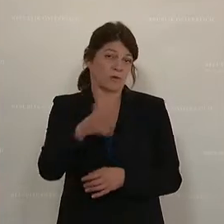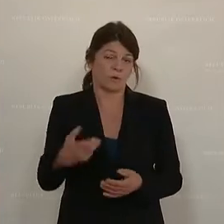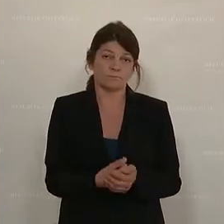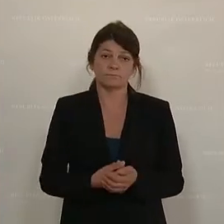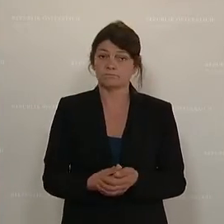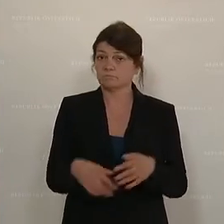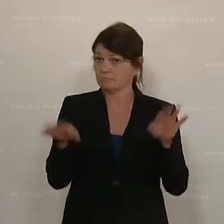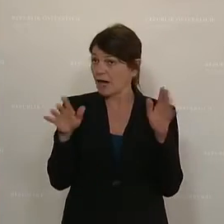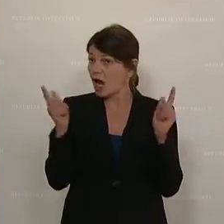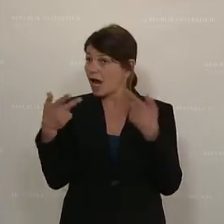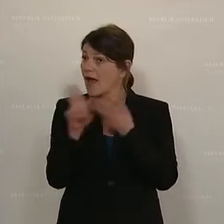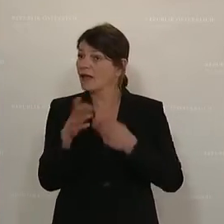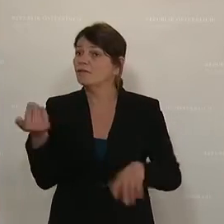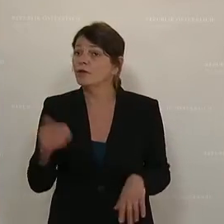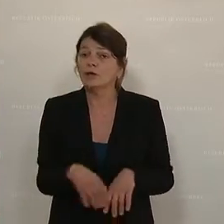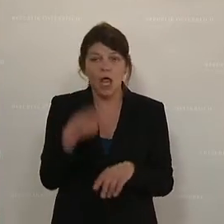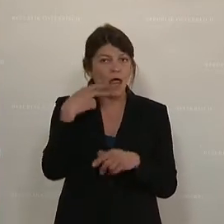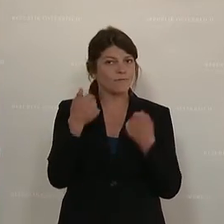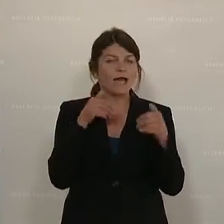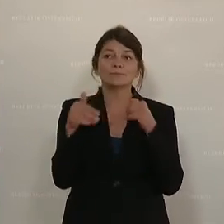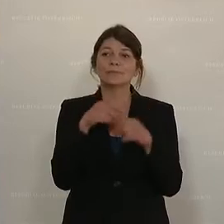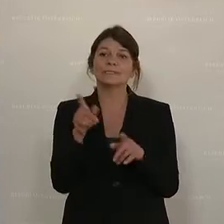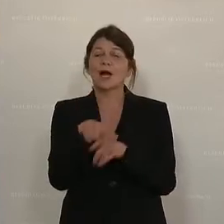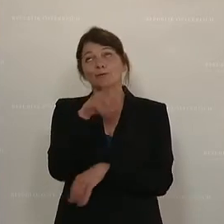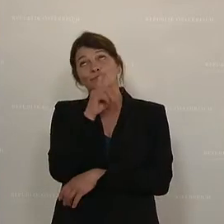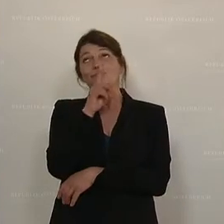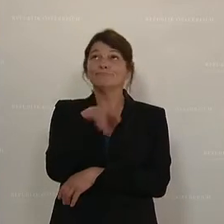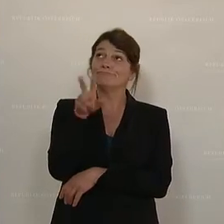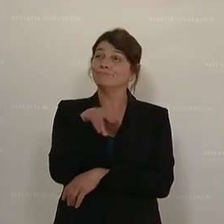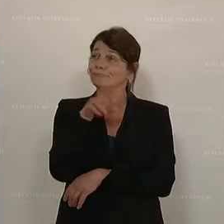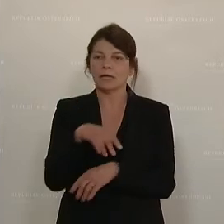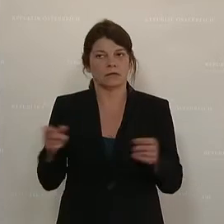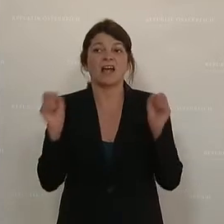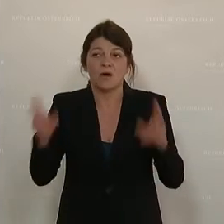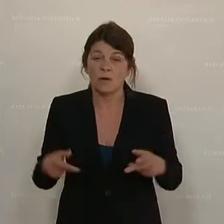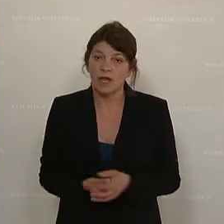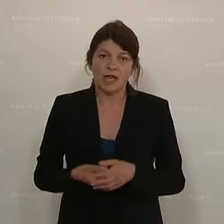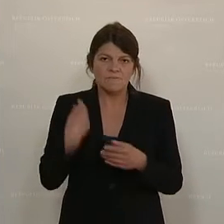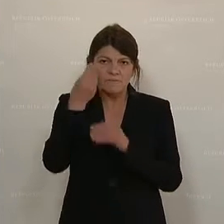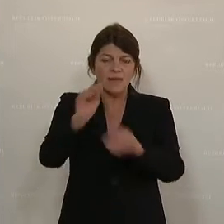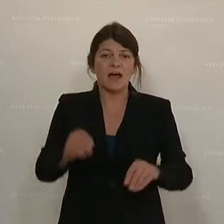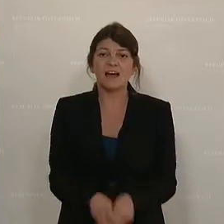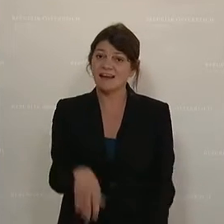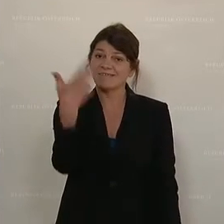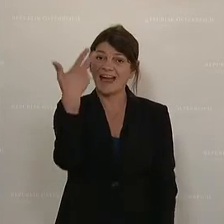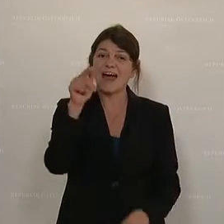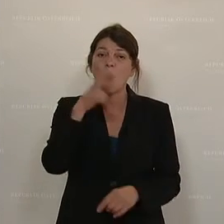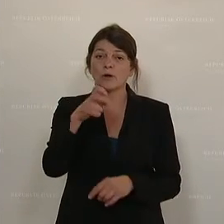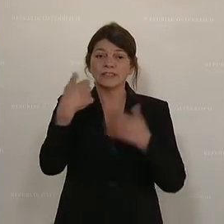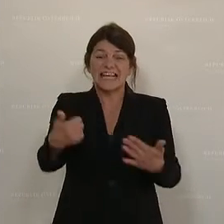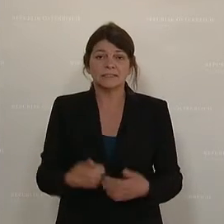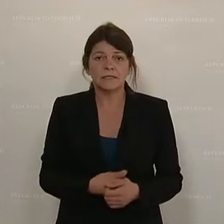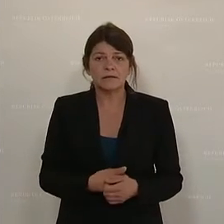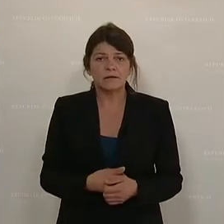Ich habe noch keine Antwort. Herr Finanzminister schweigt auch selig. Ist okay. Ich sage es Ihnen, meine Damen und Herren. 3,60 Euro.